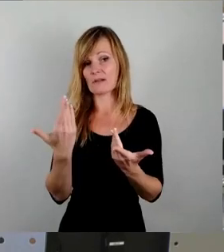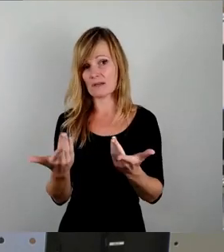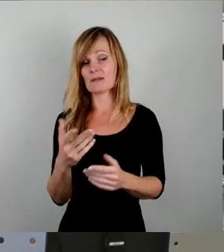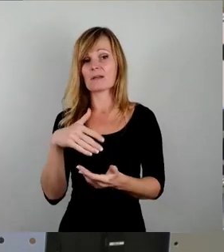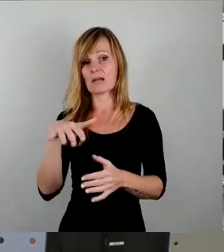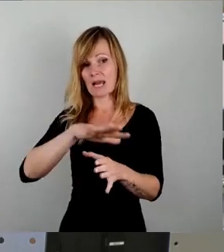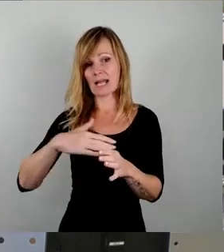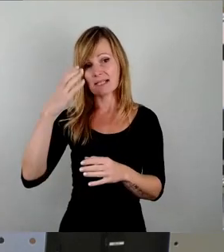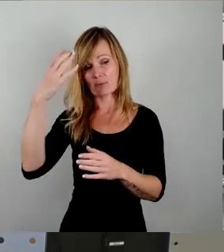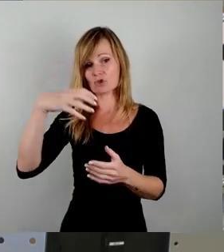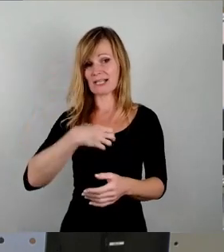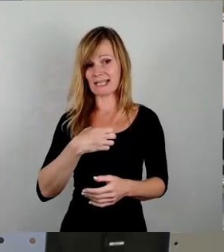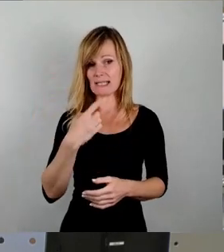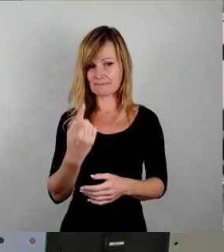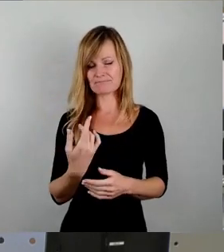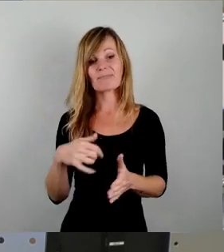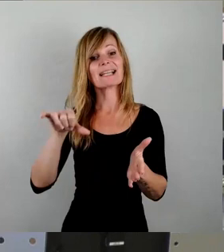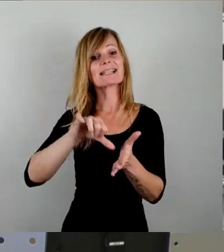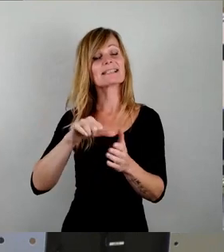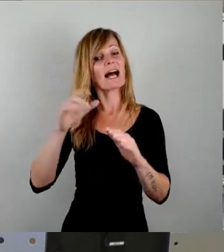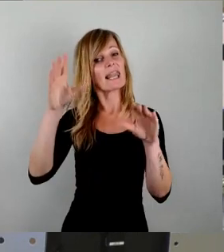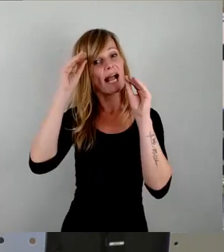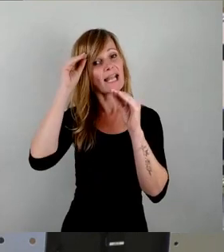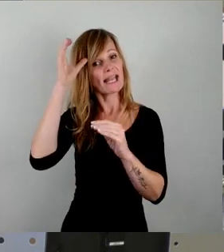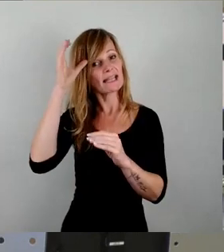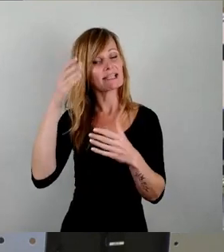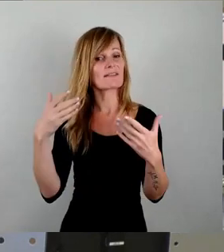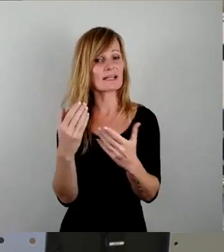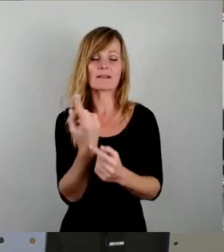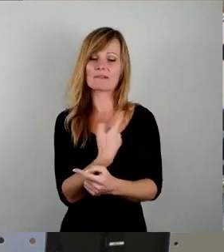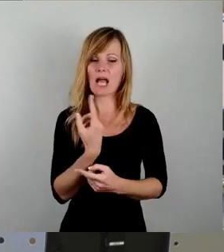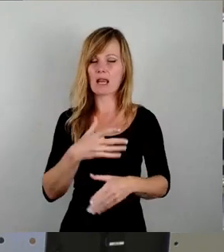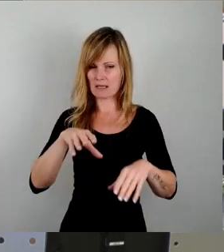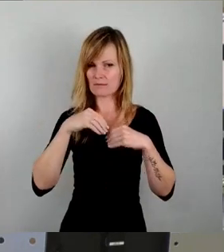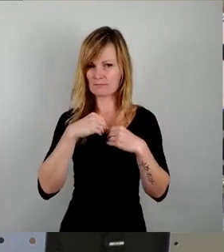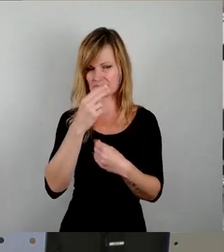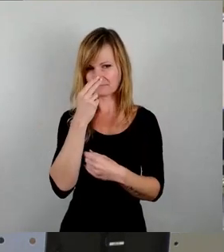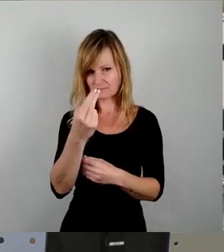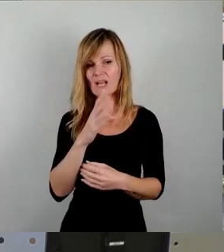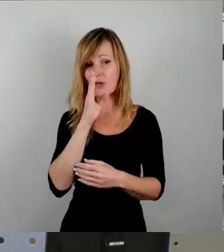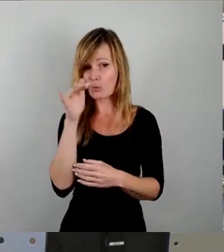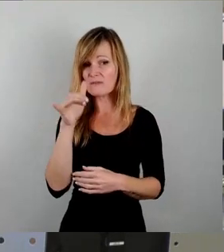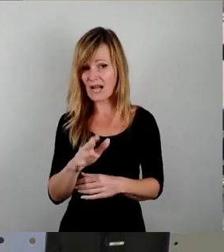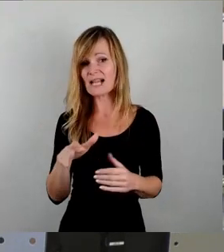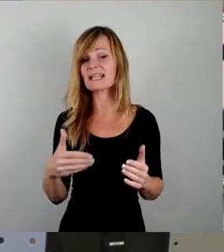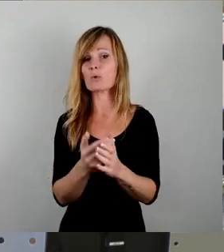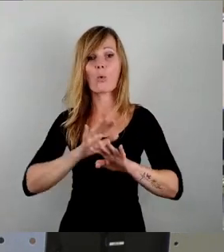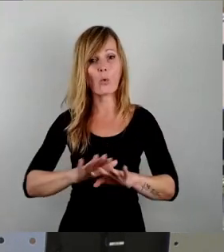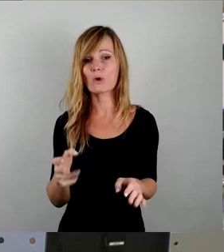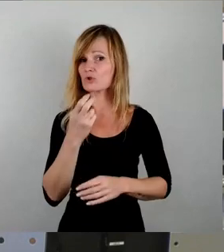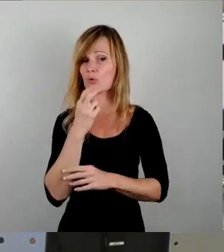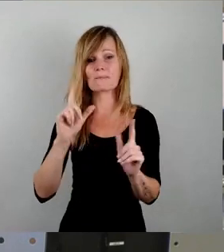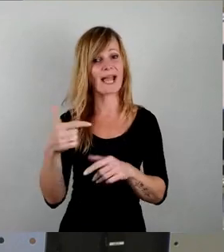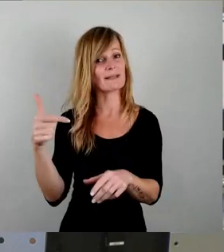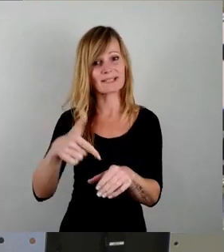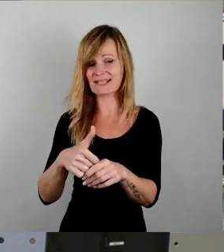Dresden. Die zentrale Erkenntnis sollten wir uns alle zu Herzen nehmen. Im Notfall gibt es ohne Strom kein Benzin